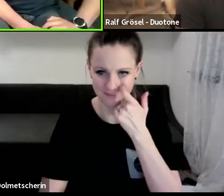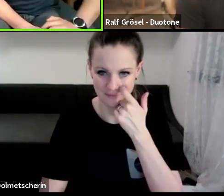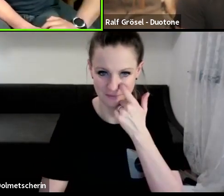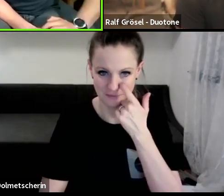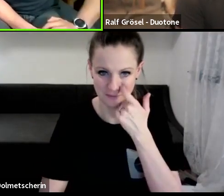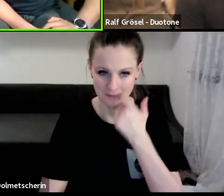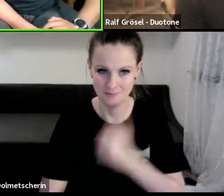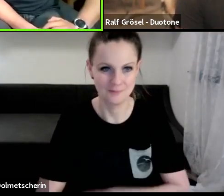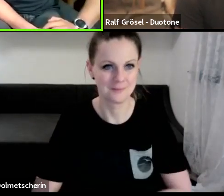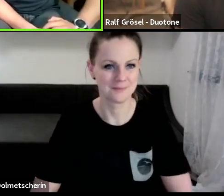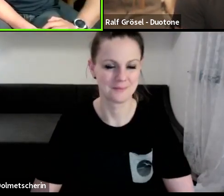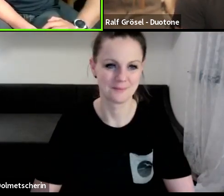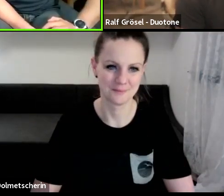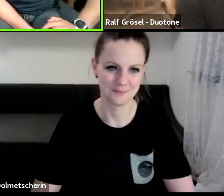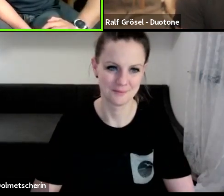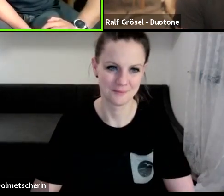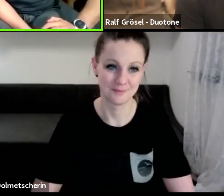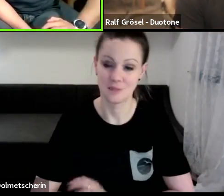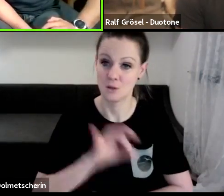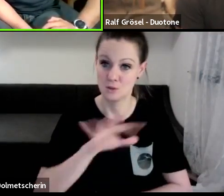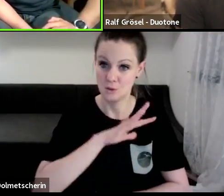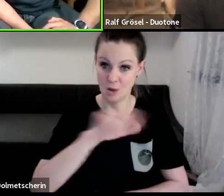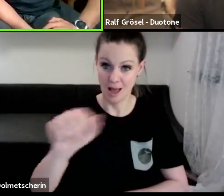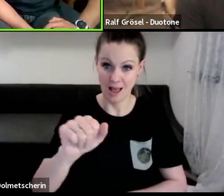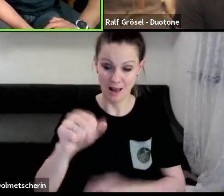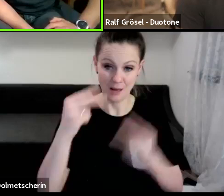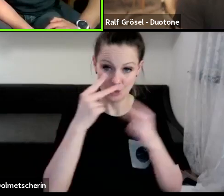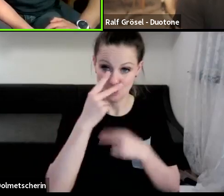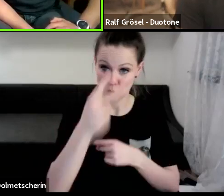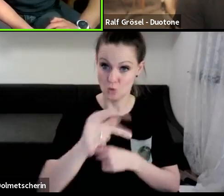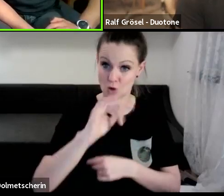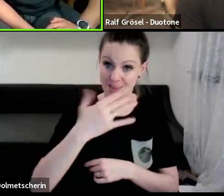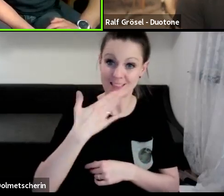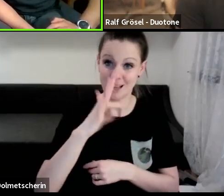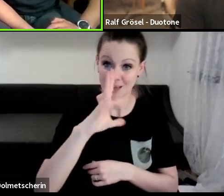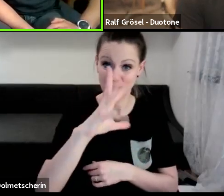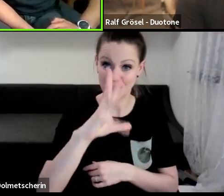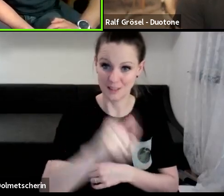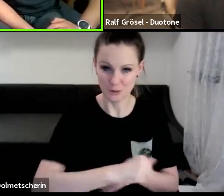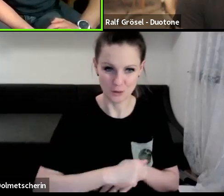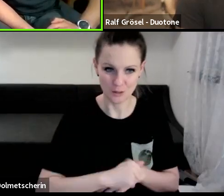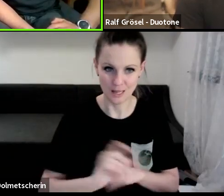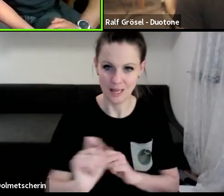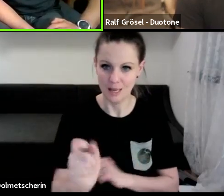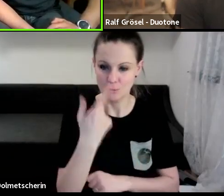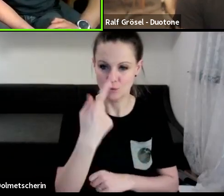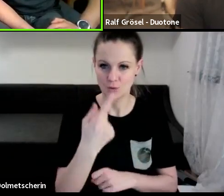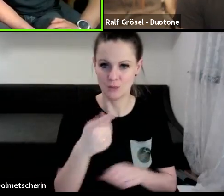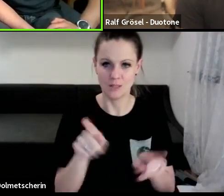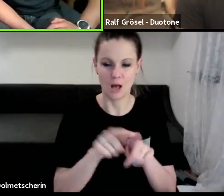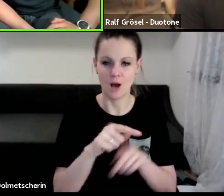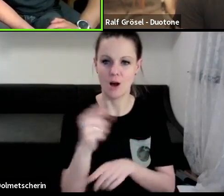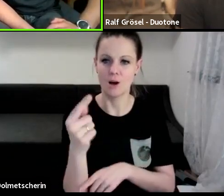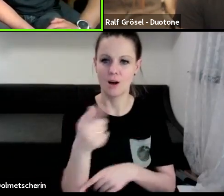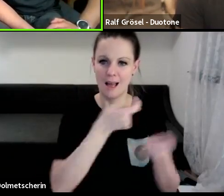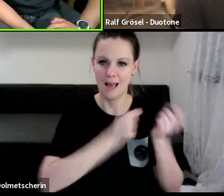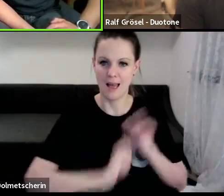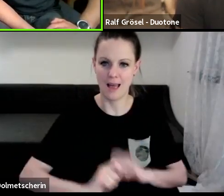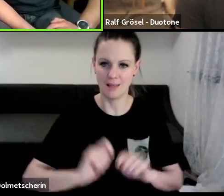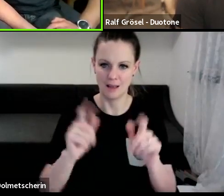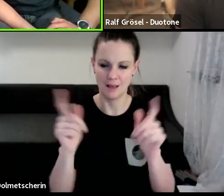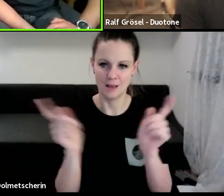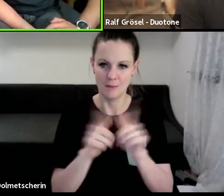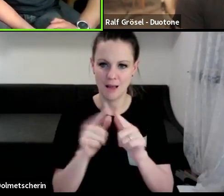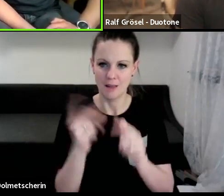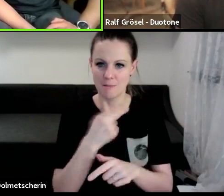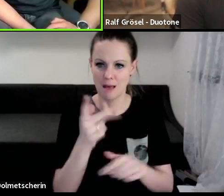freundlich. Dann an alle, die zugeschaut haben, Dankeschön. Vor allem an die beiden, an die Anna und die Marietta, die das Ganze